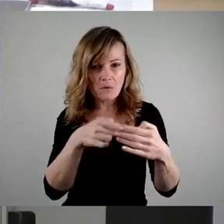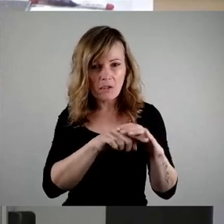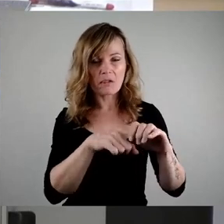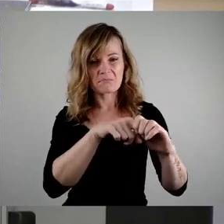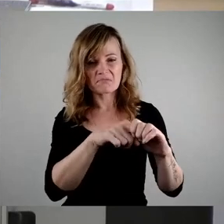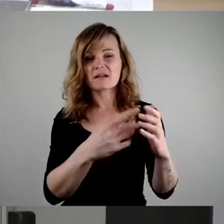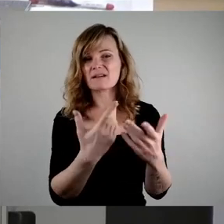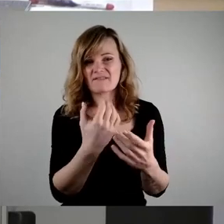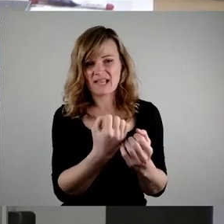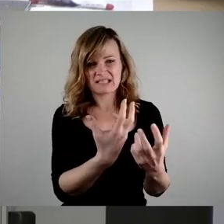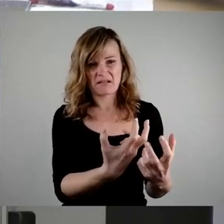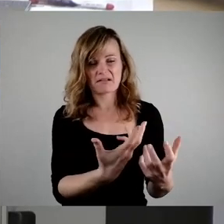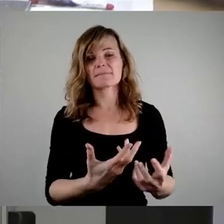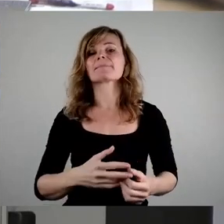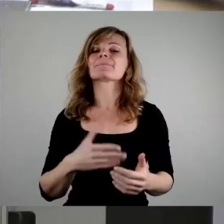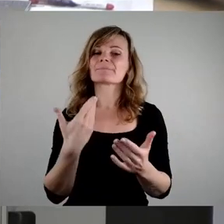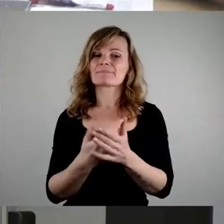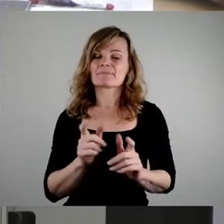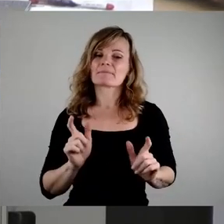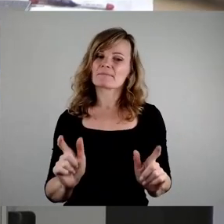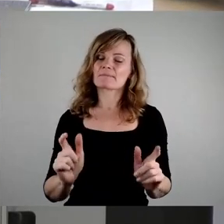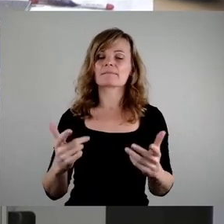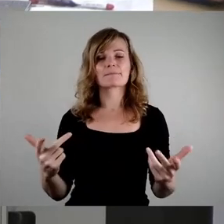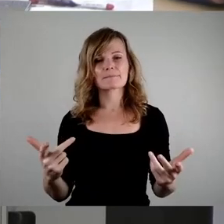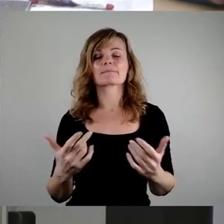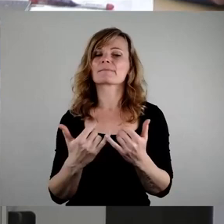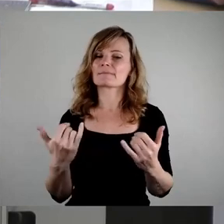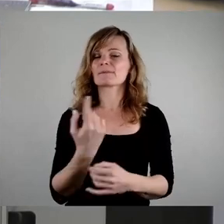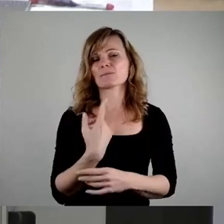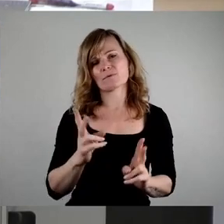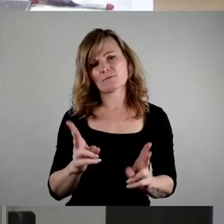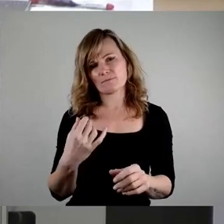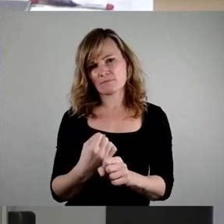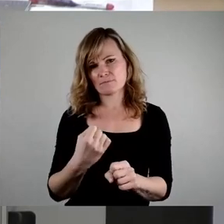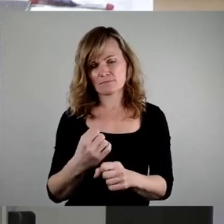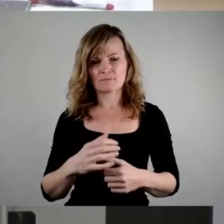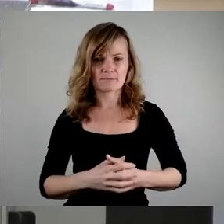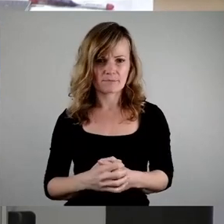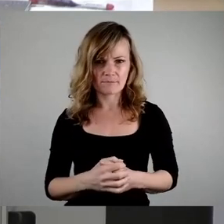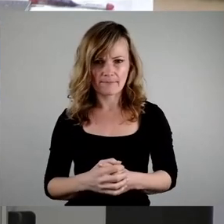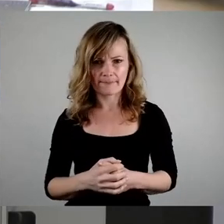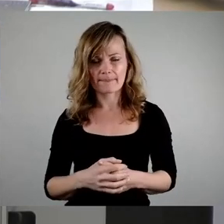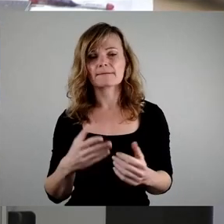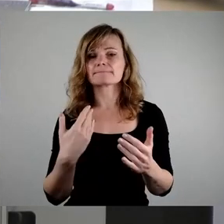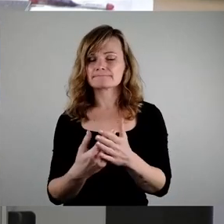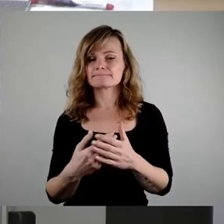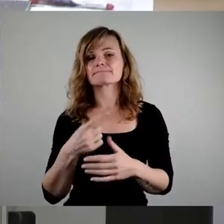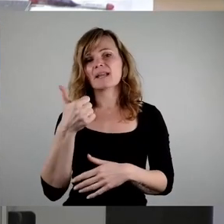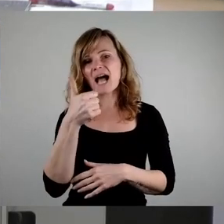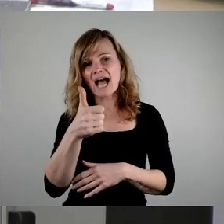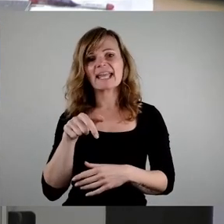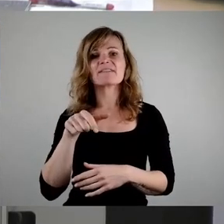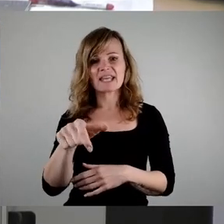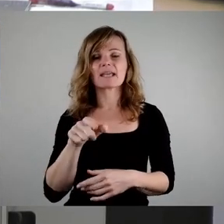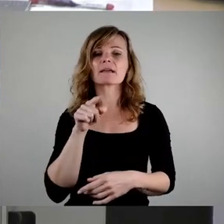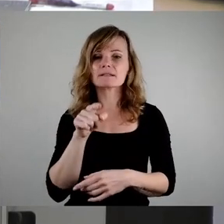Um dem entgegenzutreten, müssen wir dringend etwas tun. Mit der Kampagne Einweg ist kein Weg